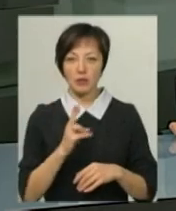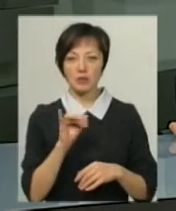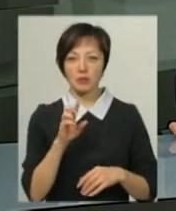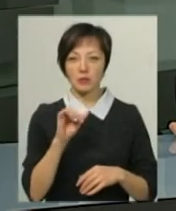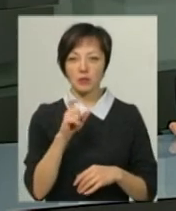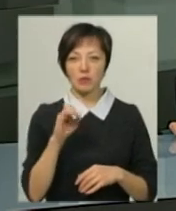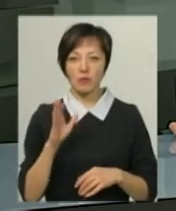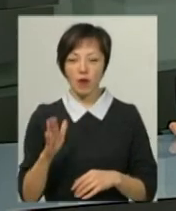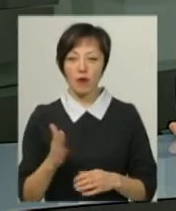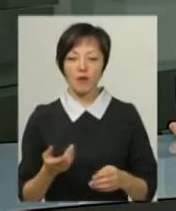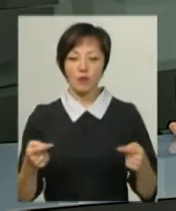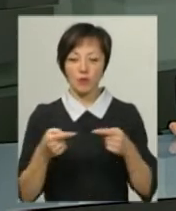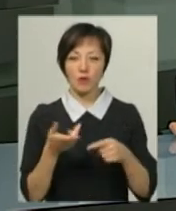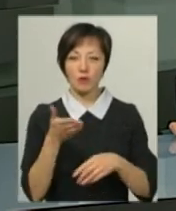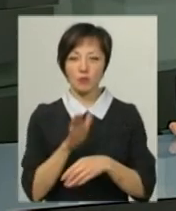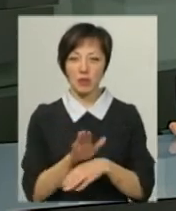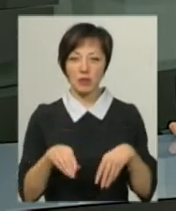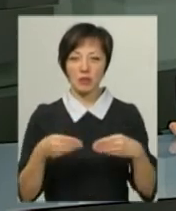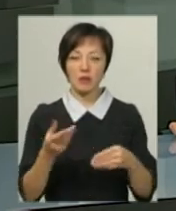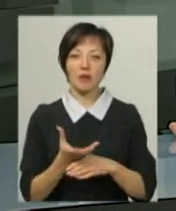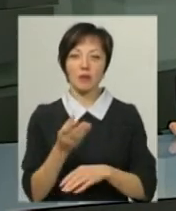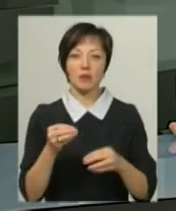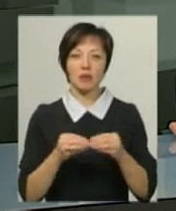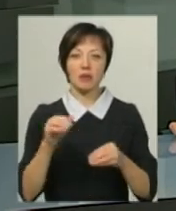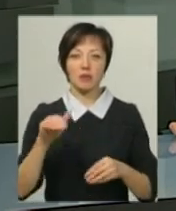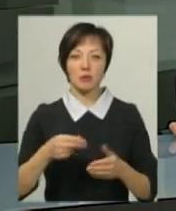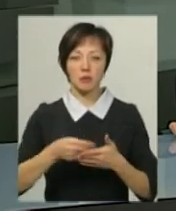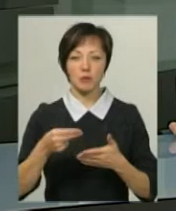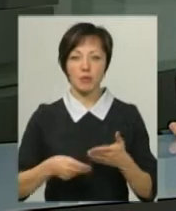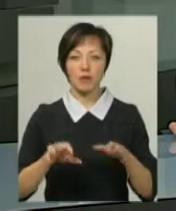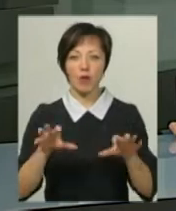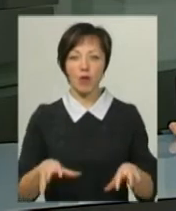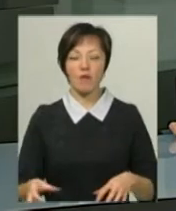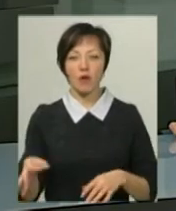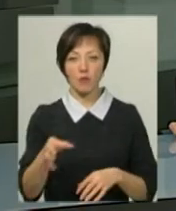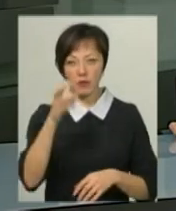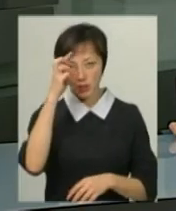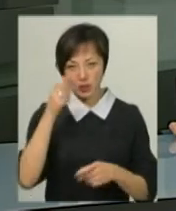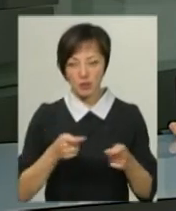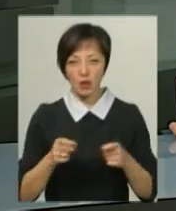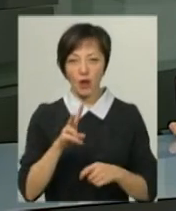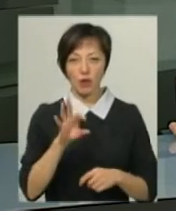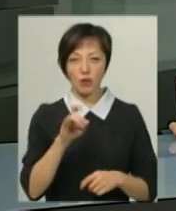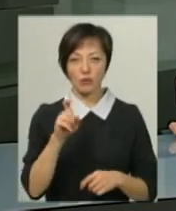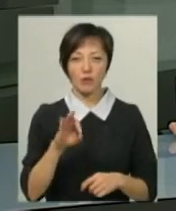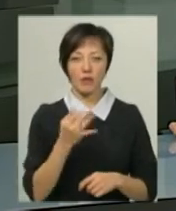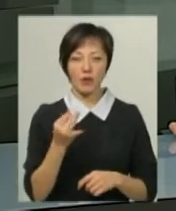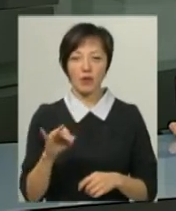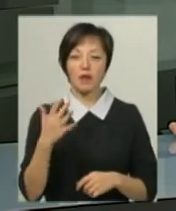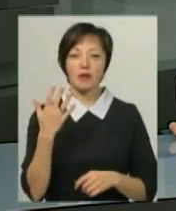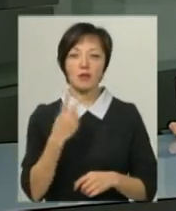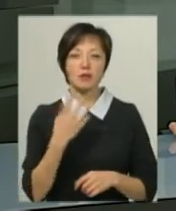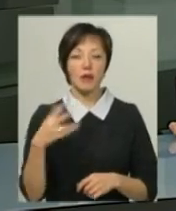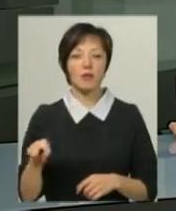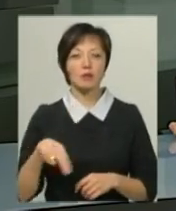Відповідне розпорядження про надання виплати 10 тисяч гривень підписав голова облдержадміністрації Вадим Лозовий. Нагадаю, 25